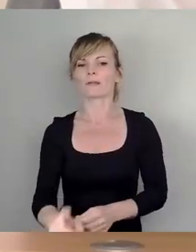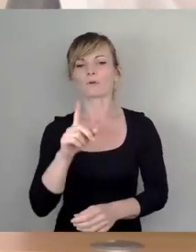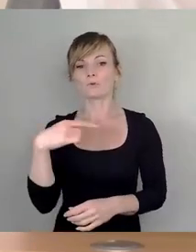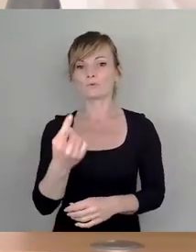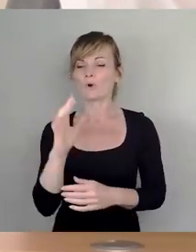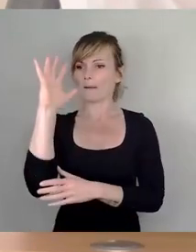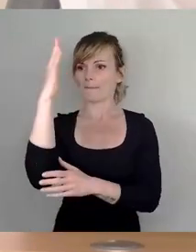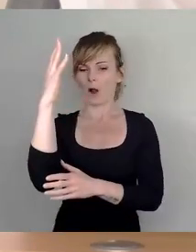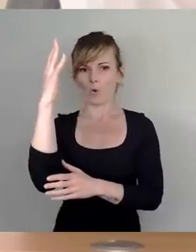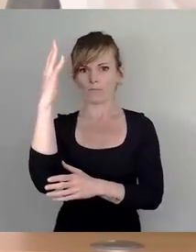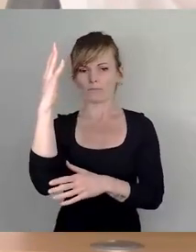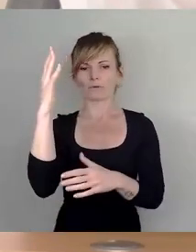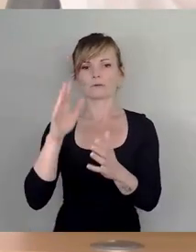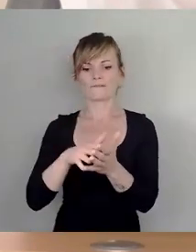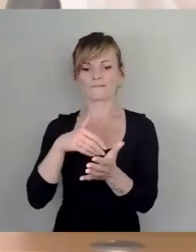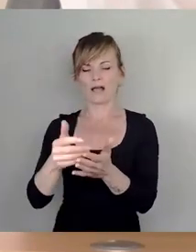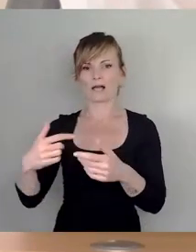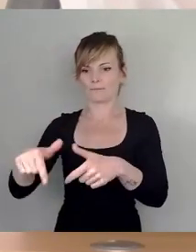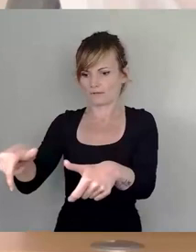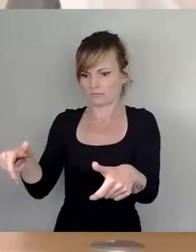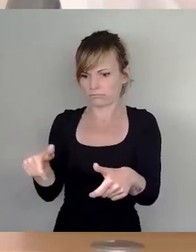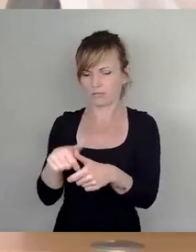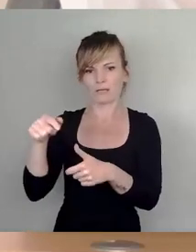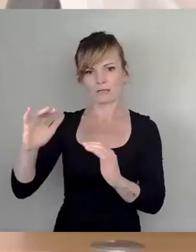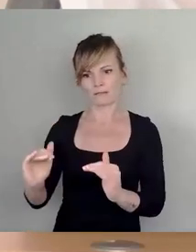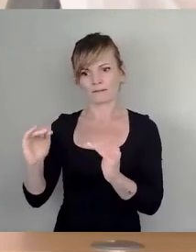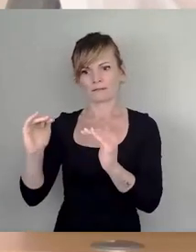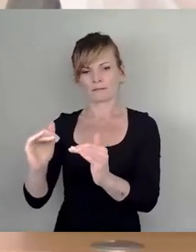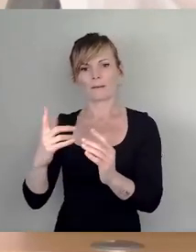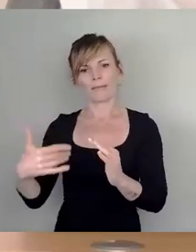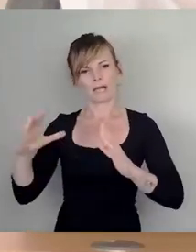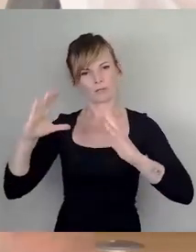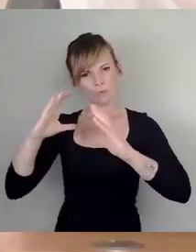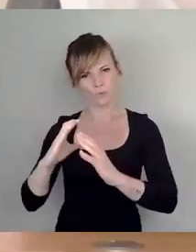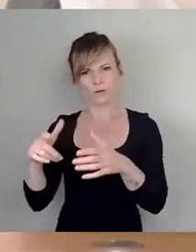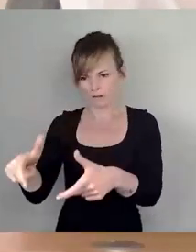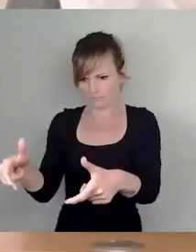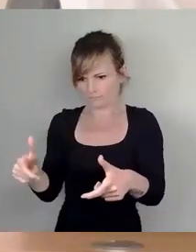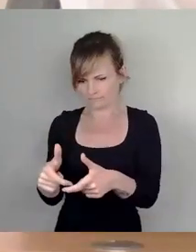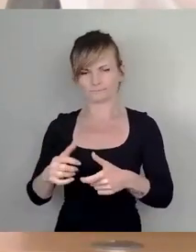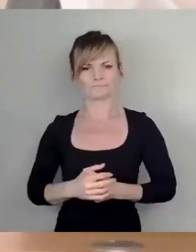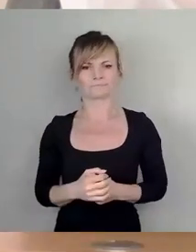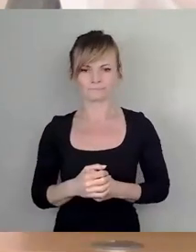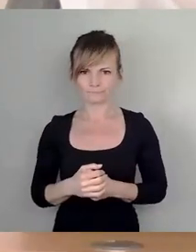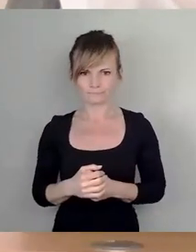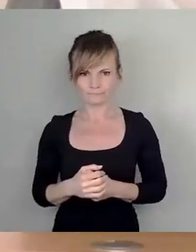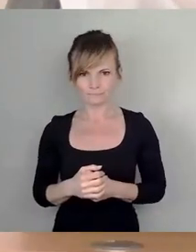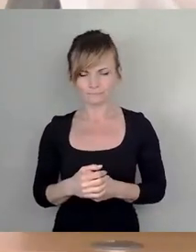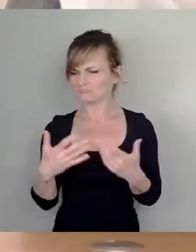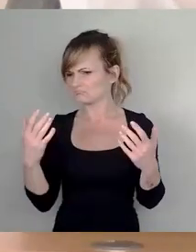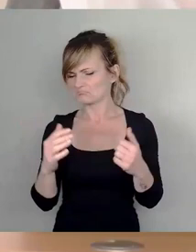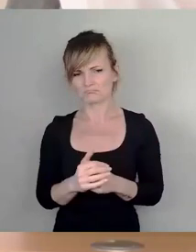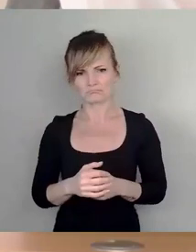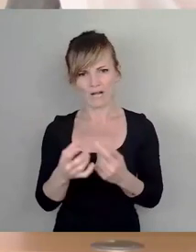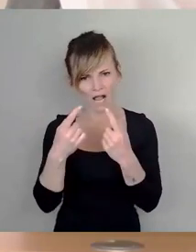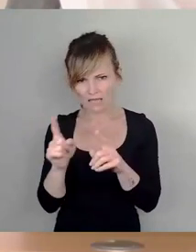selber hochgepflanzt sind, um sich einfach abzuheben, etwas dunkler gestaltet. Man kann das natürlich auch anders diskutieren, anders